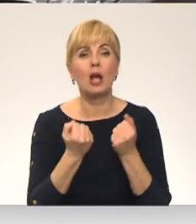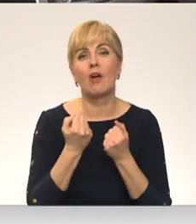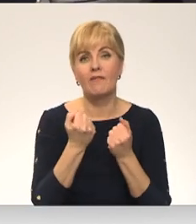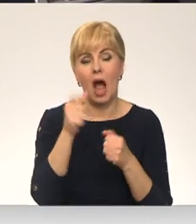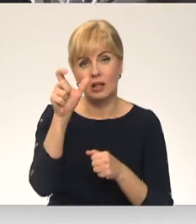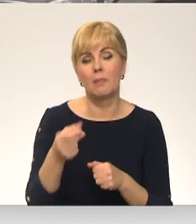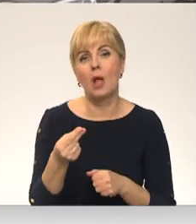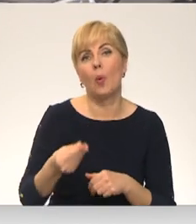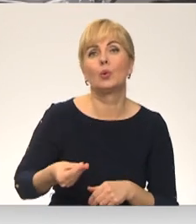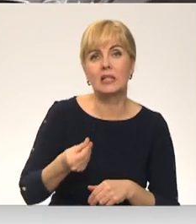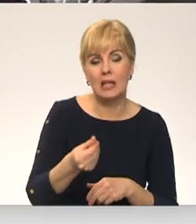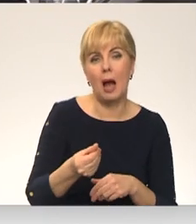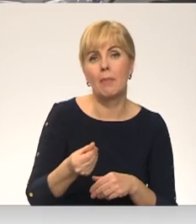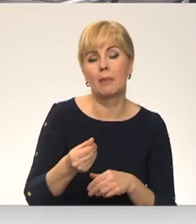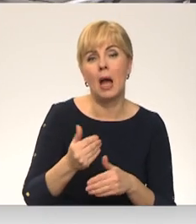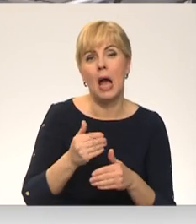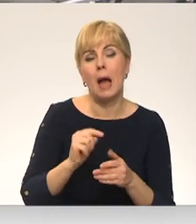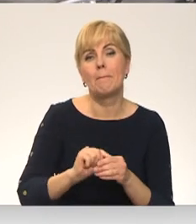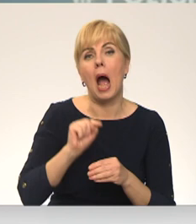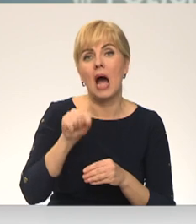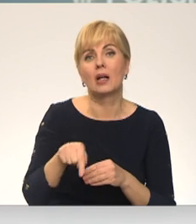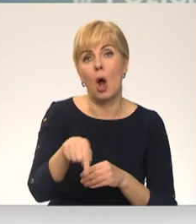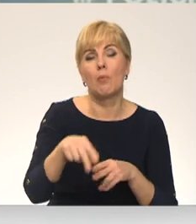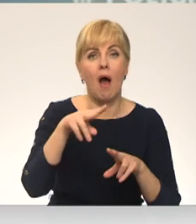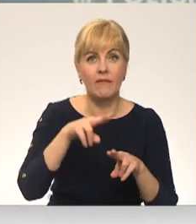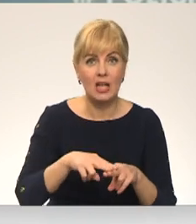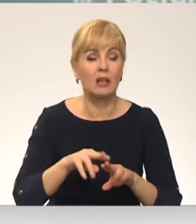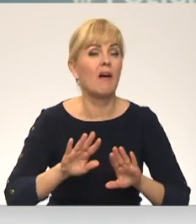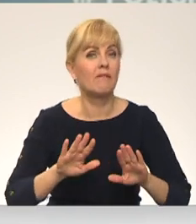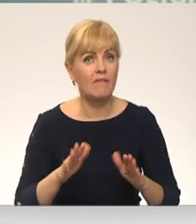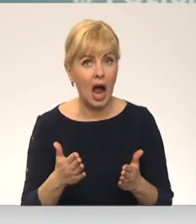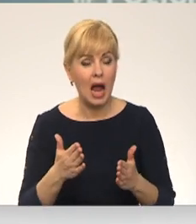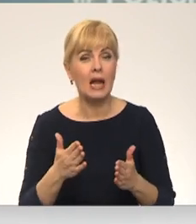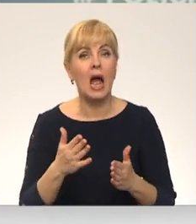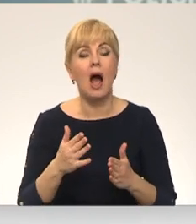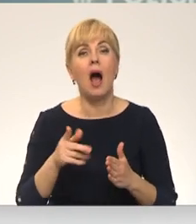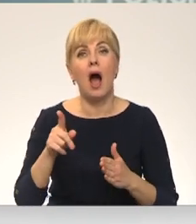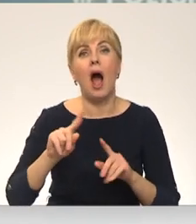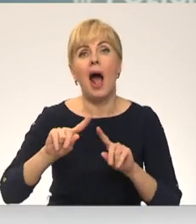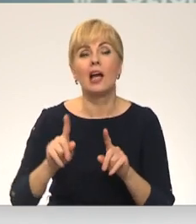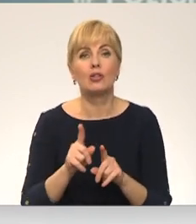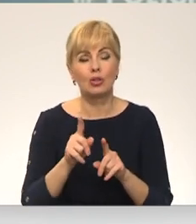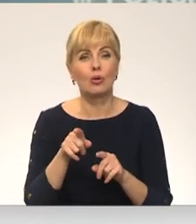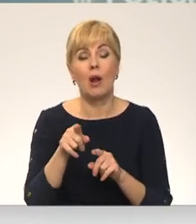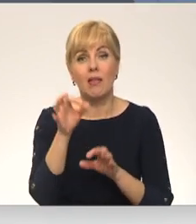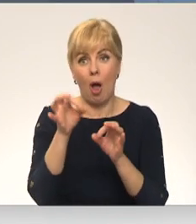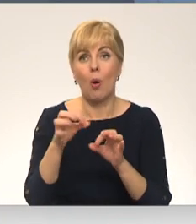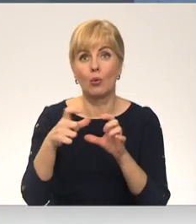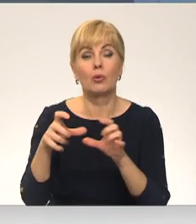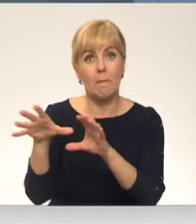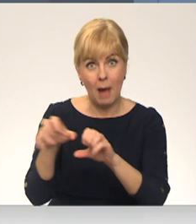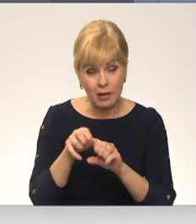jāsimaksā pārkāpuma vietā. Pretējai gadījumā vadītājiem tiek aizsturēta vadītāja pliecība līdz naudas sotu atmaksē.